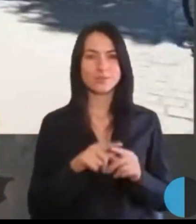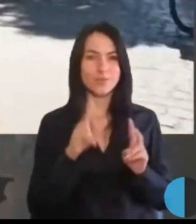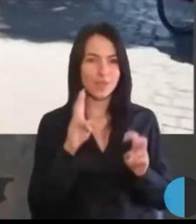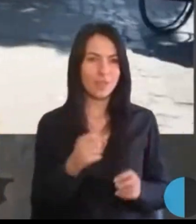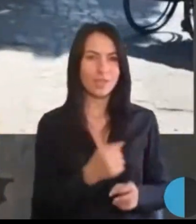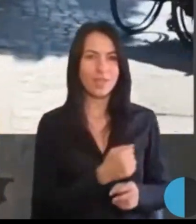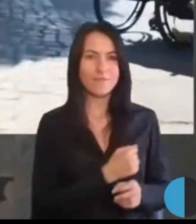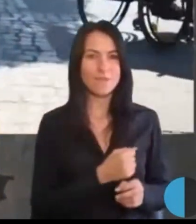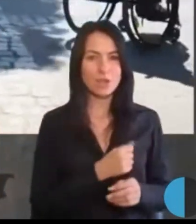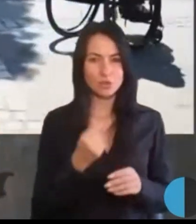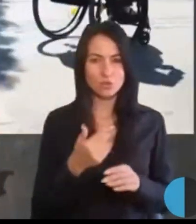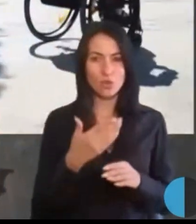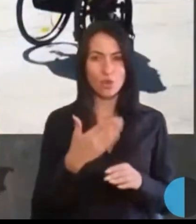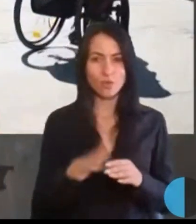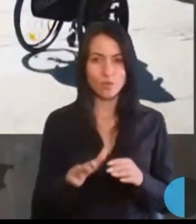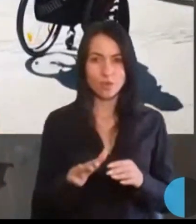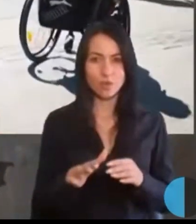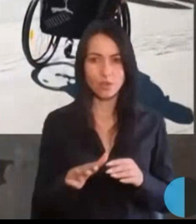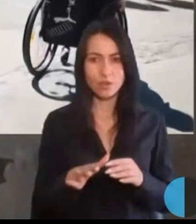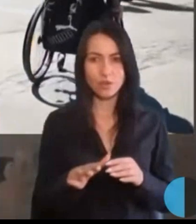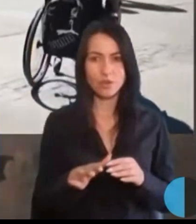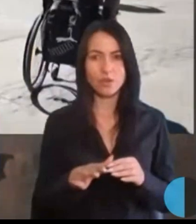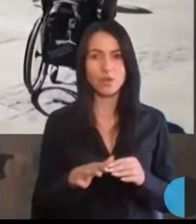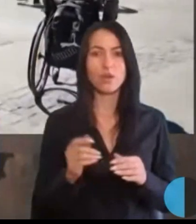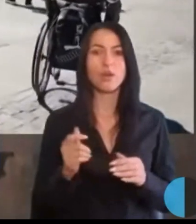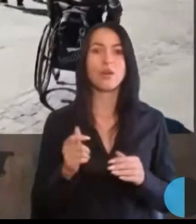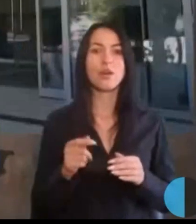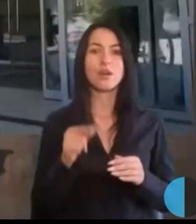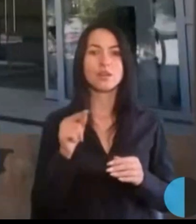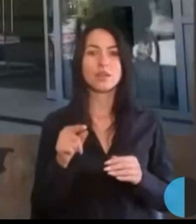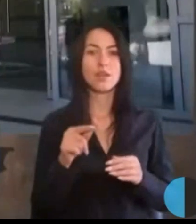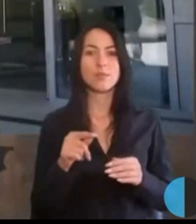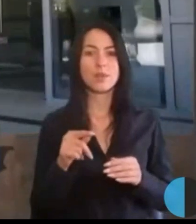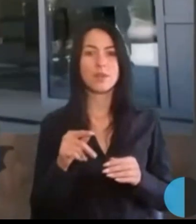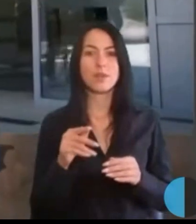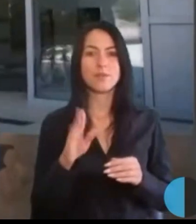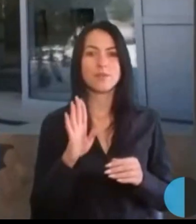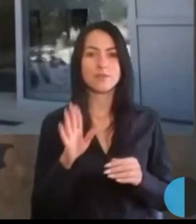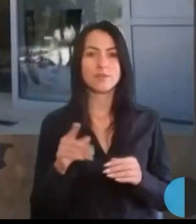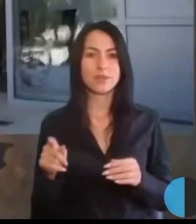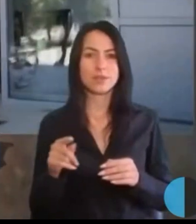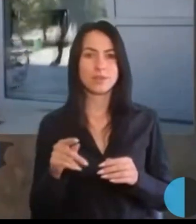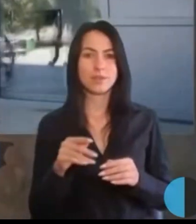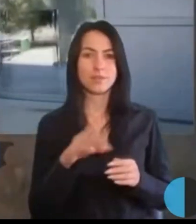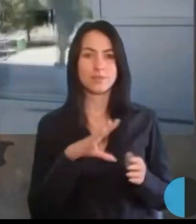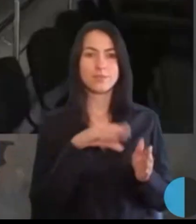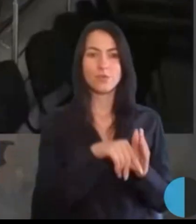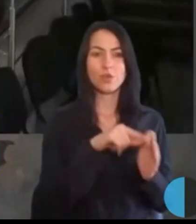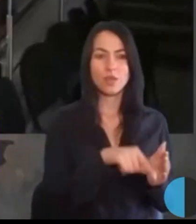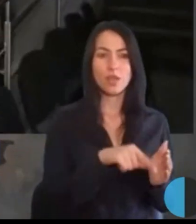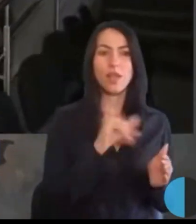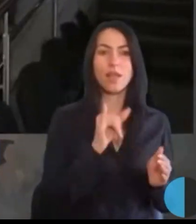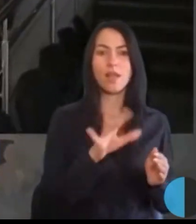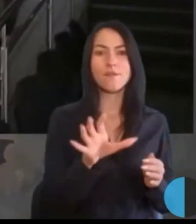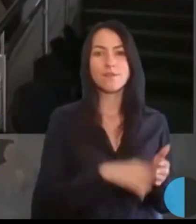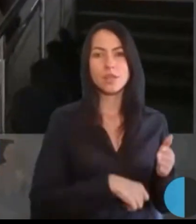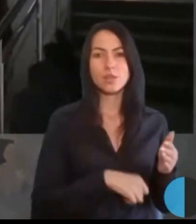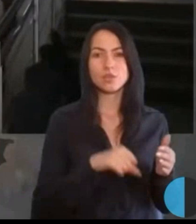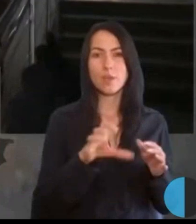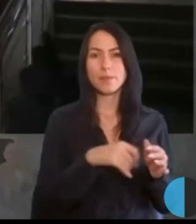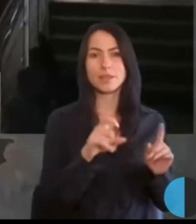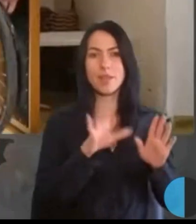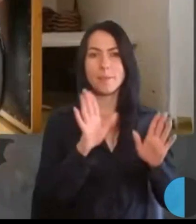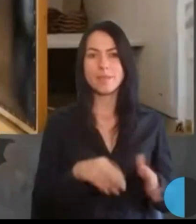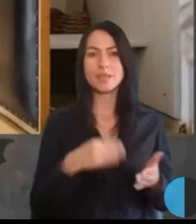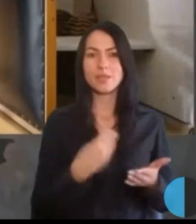військове, це податок з доходів фізичних осіб, саме військовослужбовці, вилучити з місцевих бюджетів